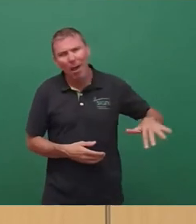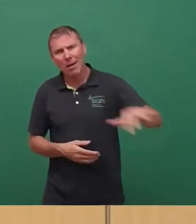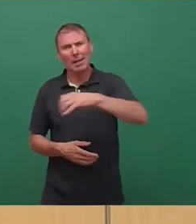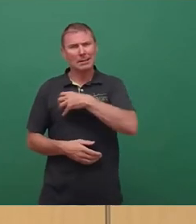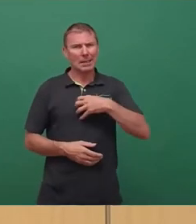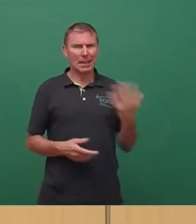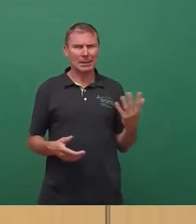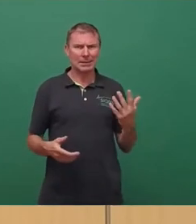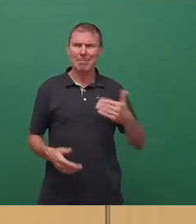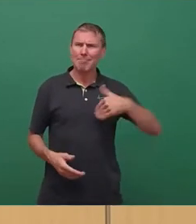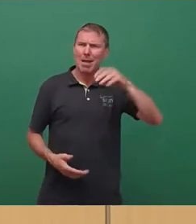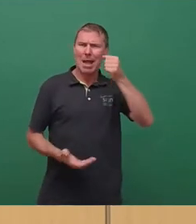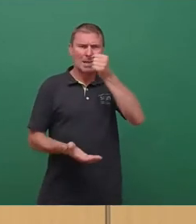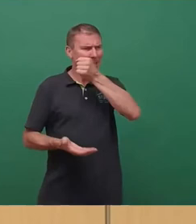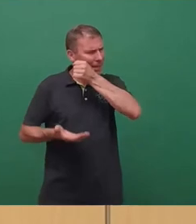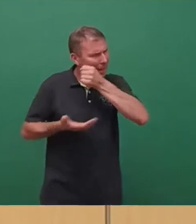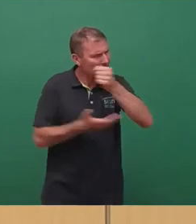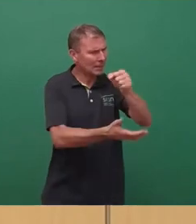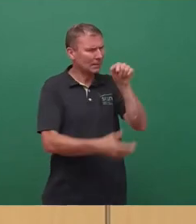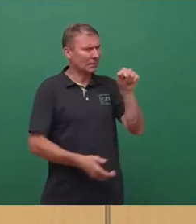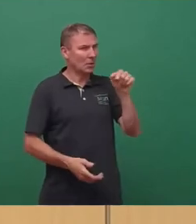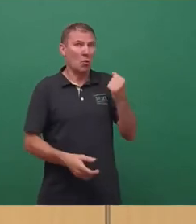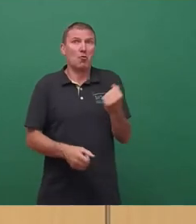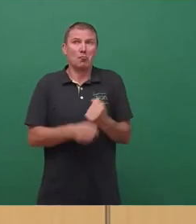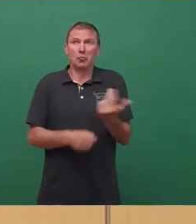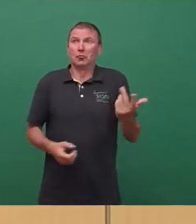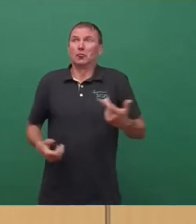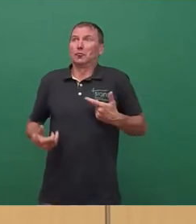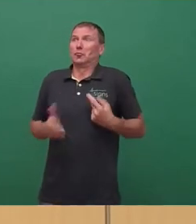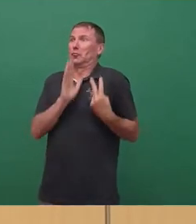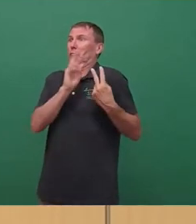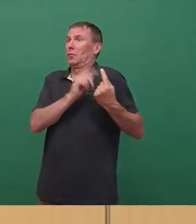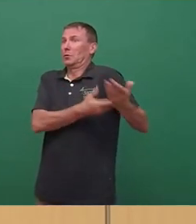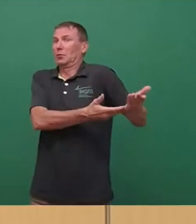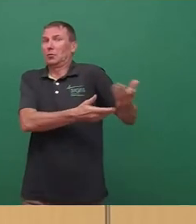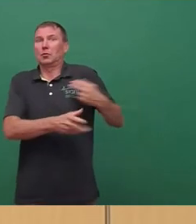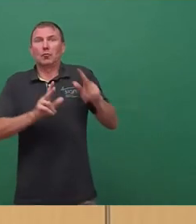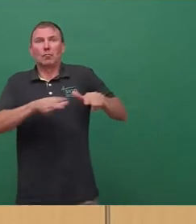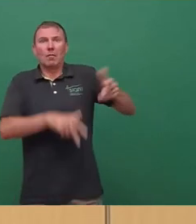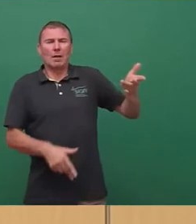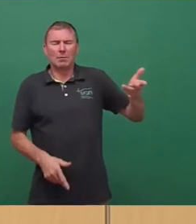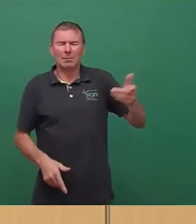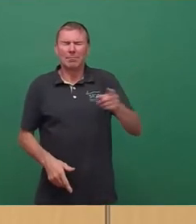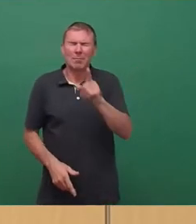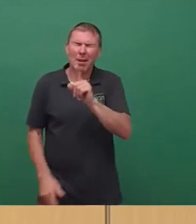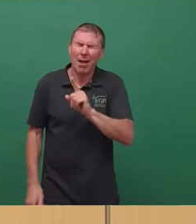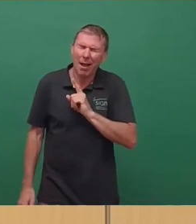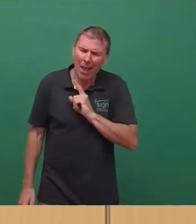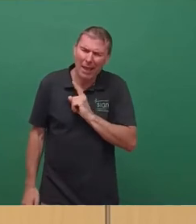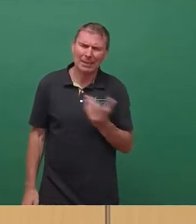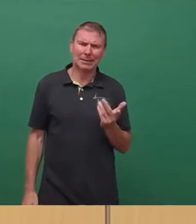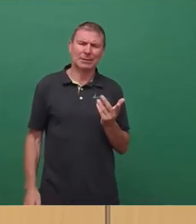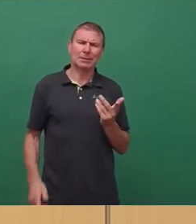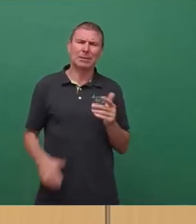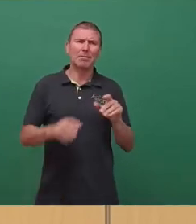die mehr Geld fließen würde. Man musste schließlich Prioritäten setzen. Eigentlich sollte der Palast